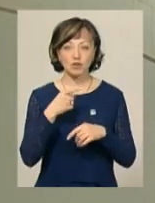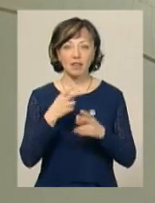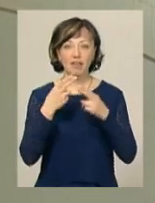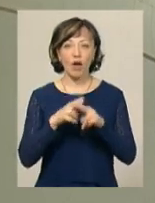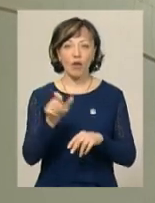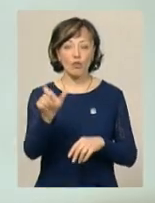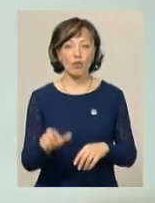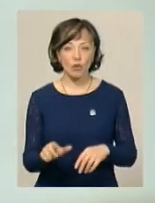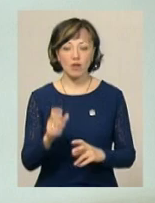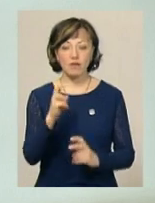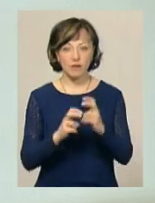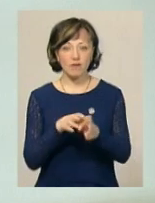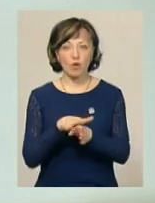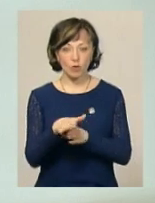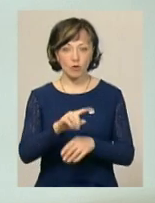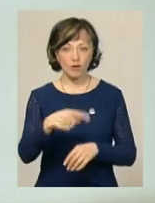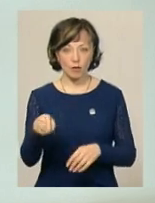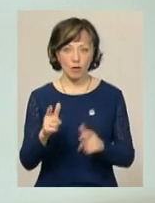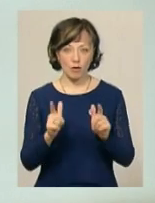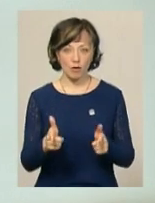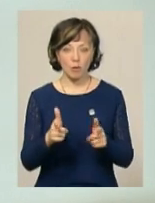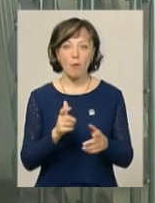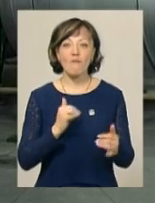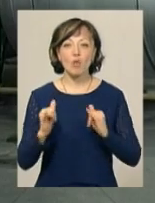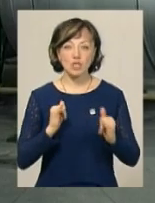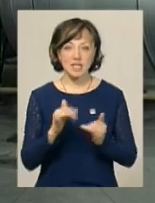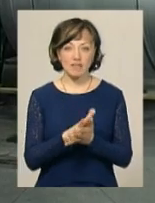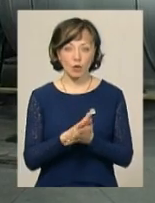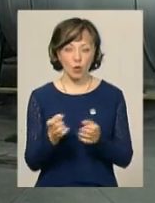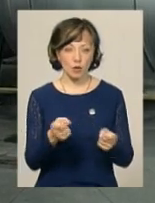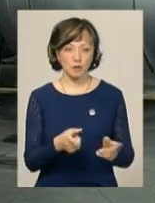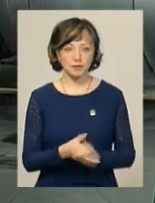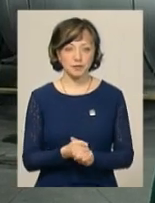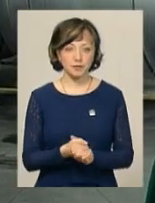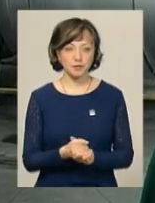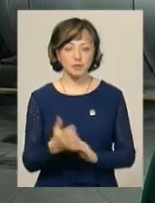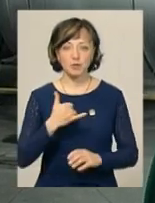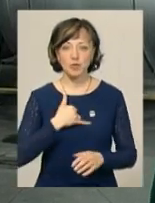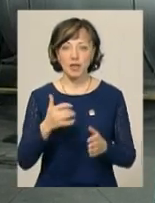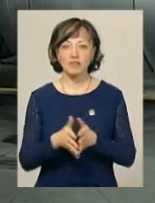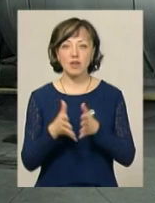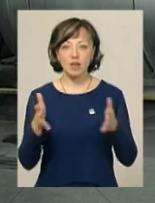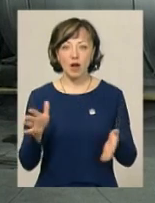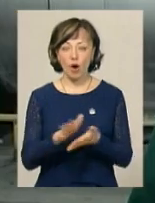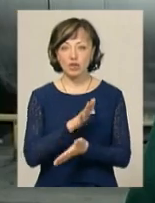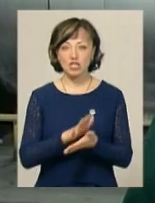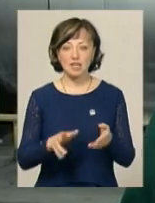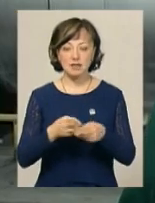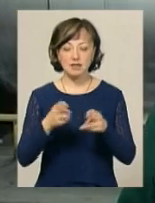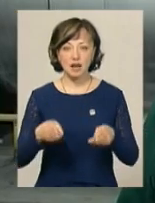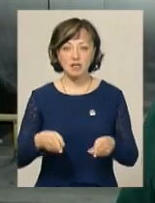Леоніда Реви, фабрика дотримується вимог поводження з відходами. У нас велика очисна станція.